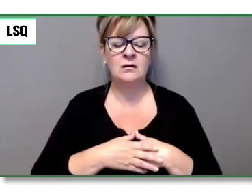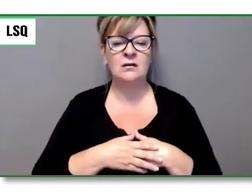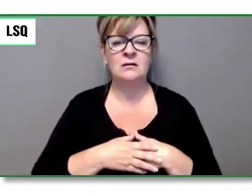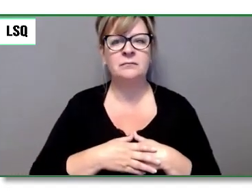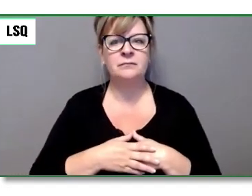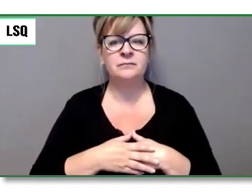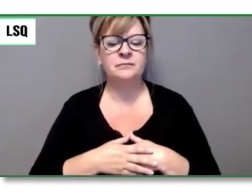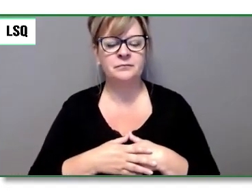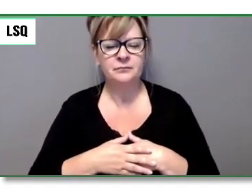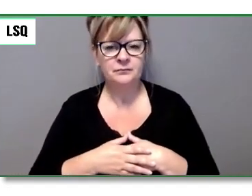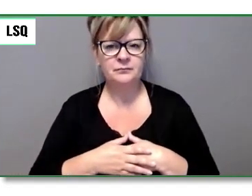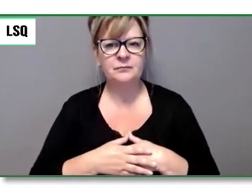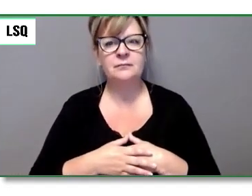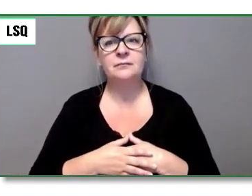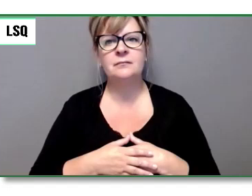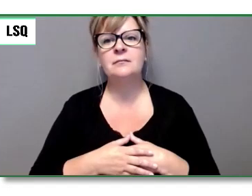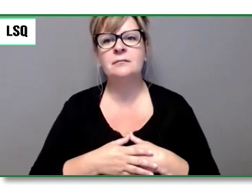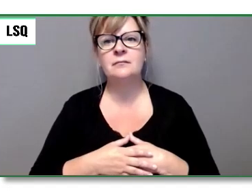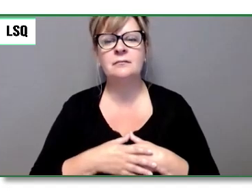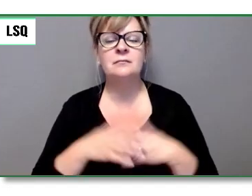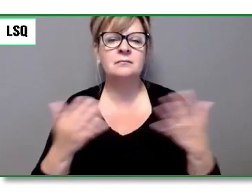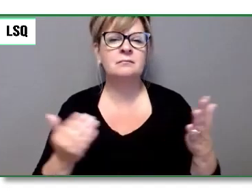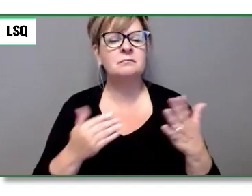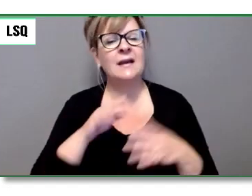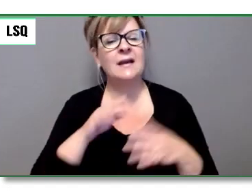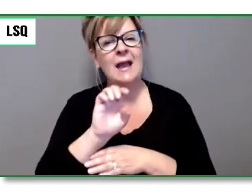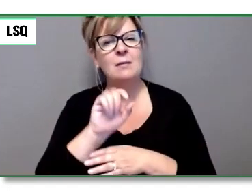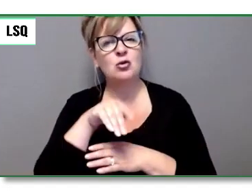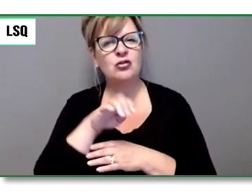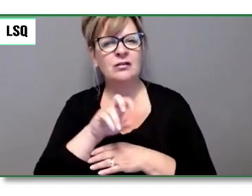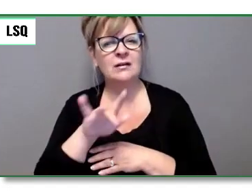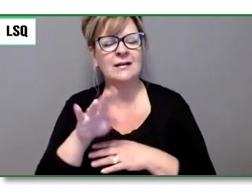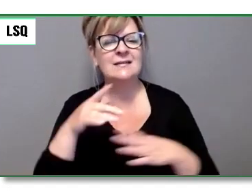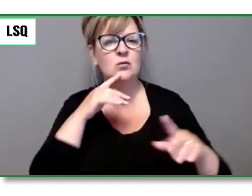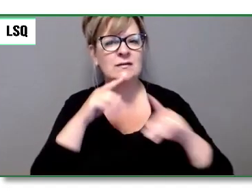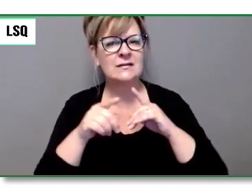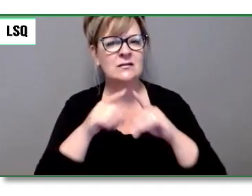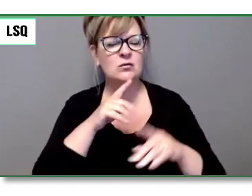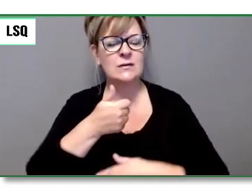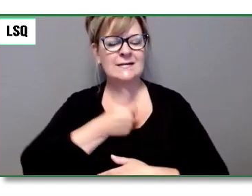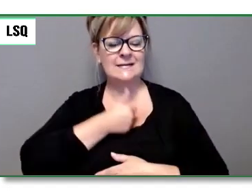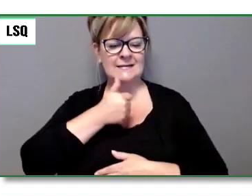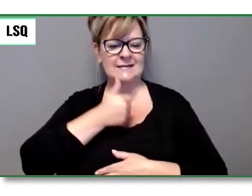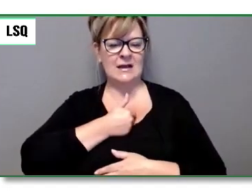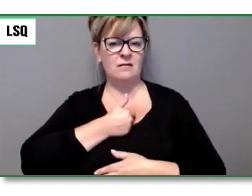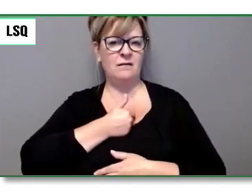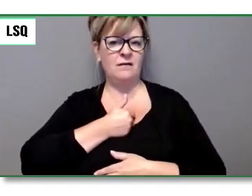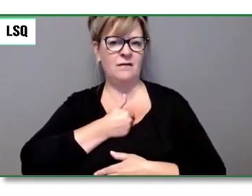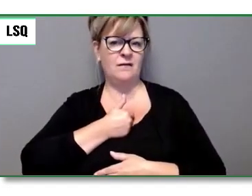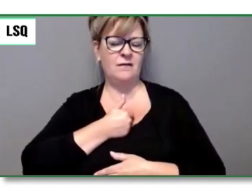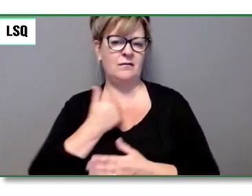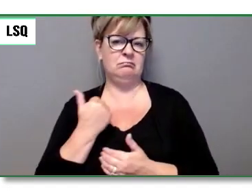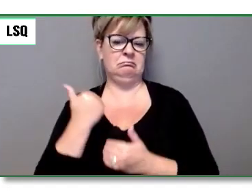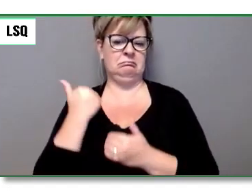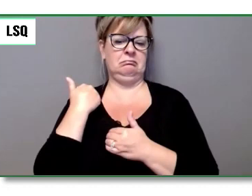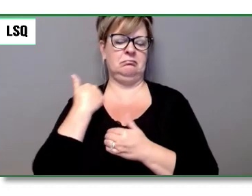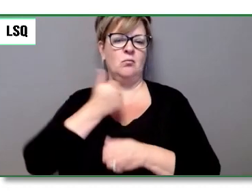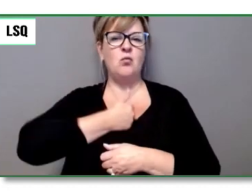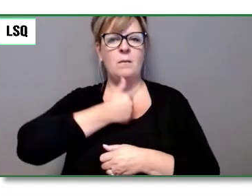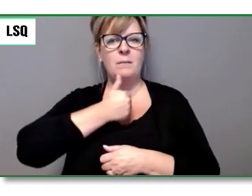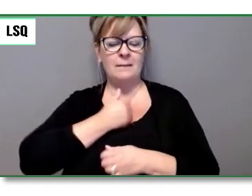-alliance, l'autodépendance, qui donne une justification à presque tous les psychopathes qui se sentent possédés par le génie.